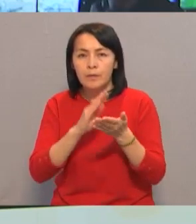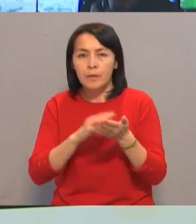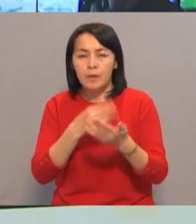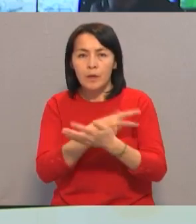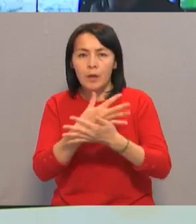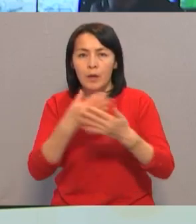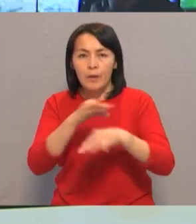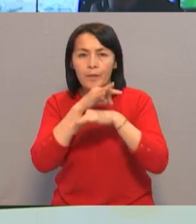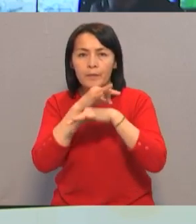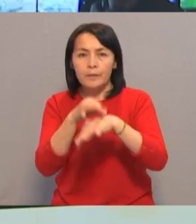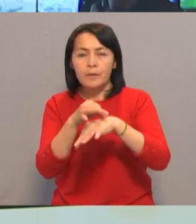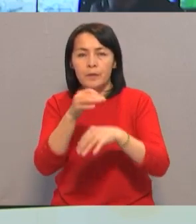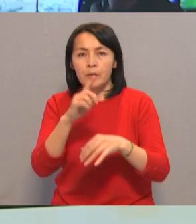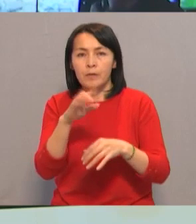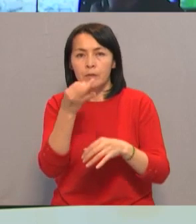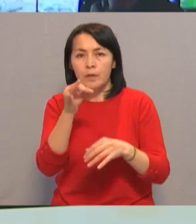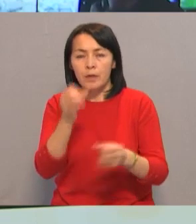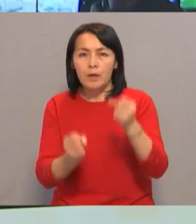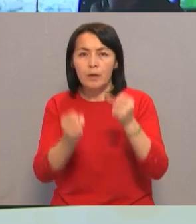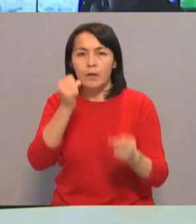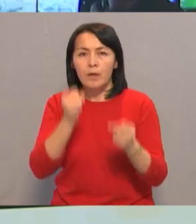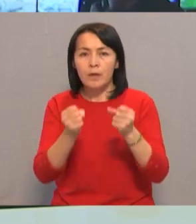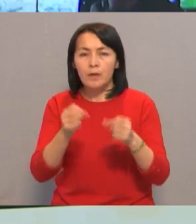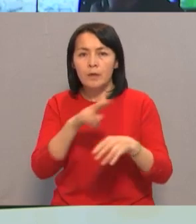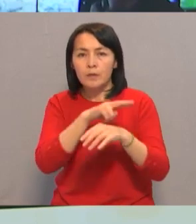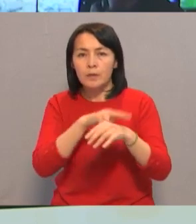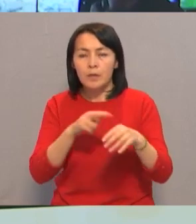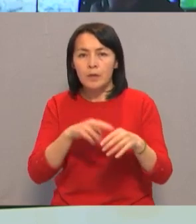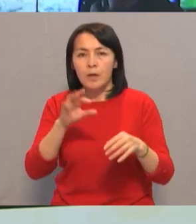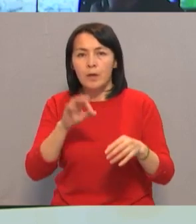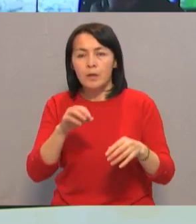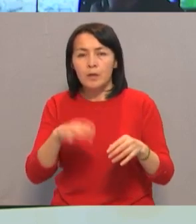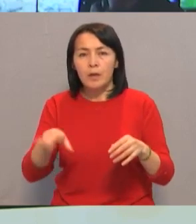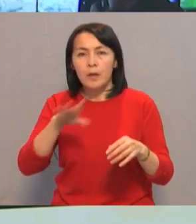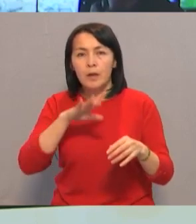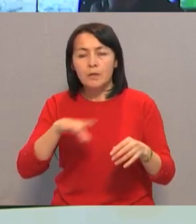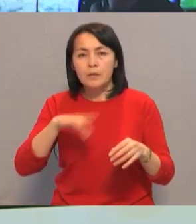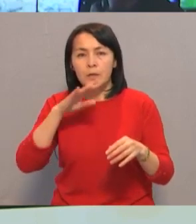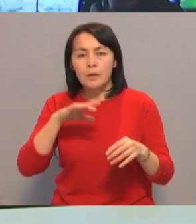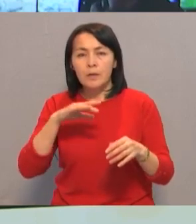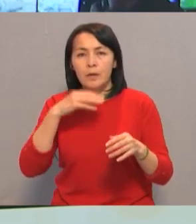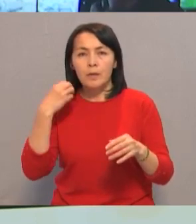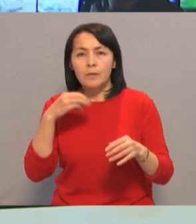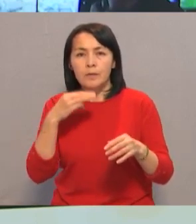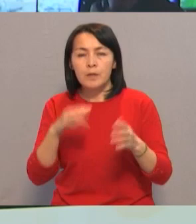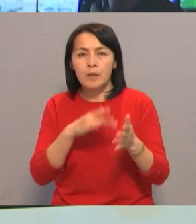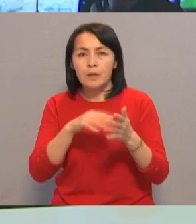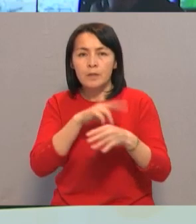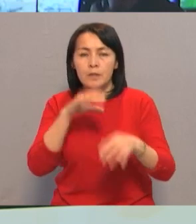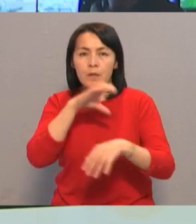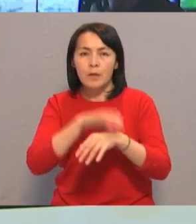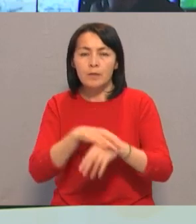мужчина перевозил в салоне Hyundai Elantra. Автомобиль сотрудники УПН городского департамента полиции задержали в ходе